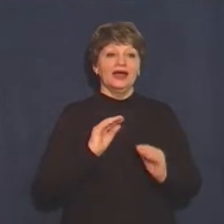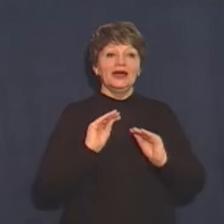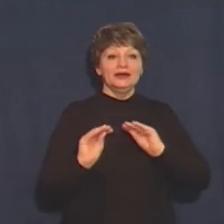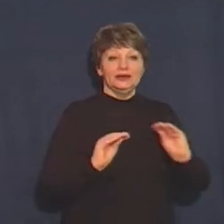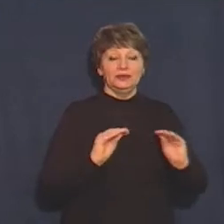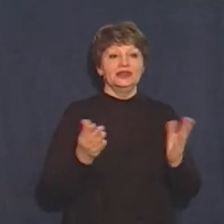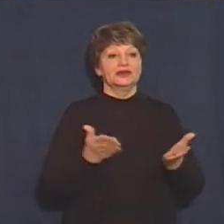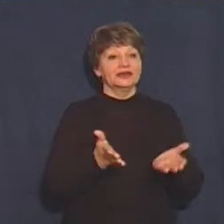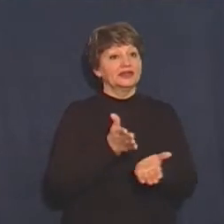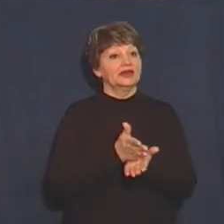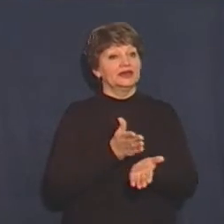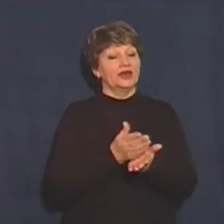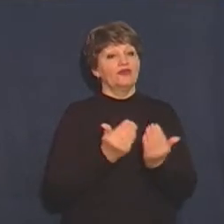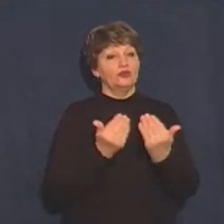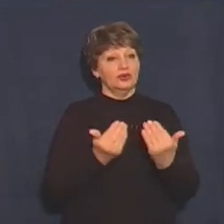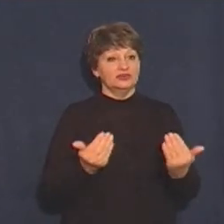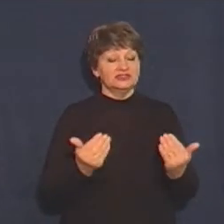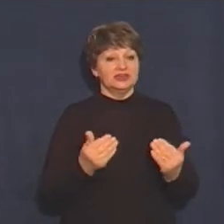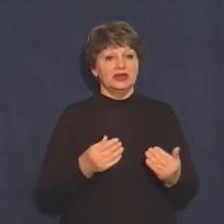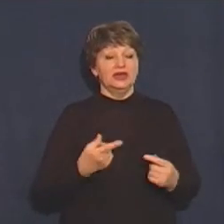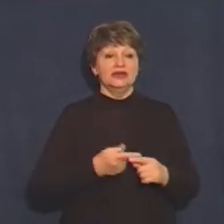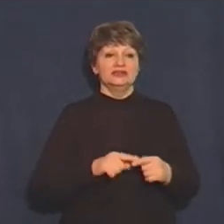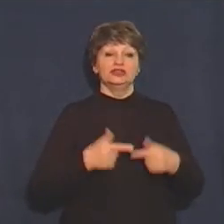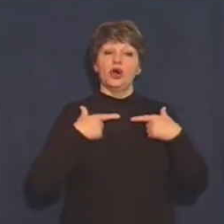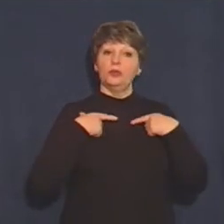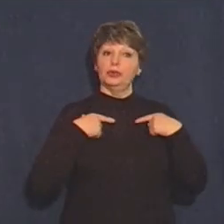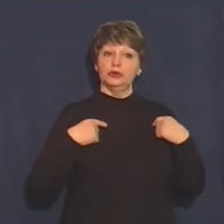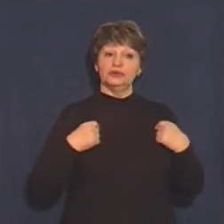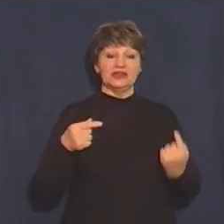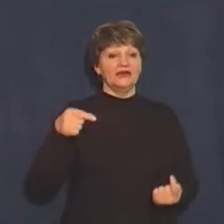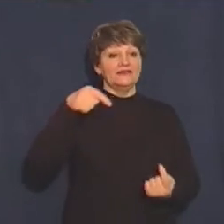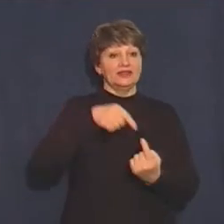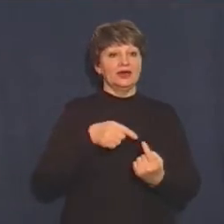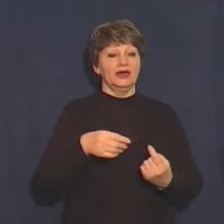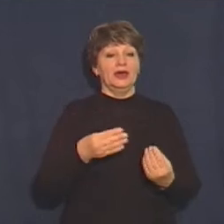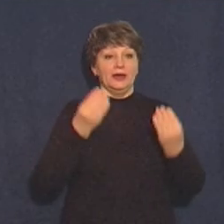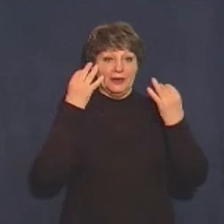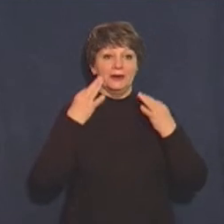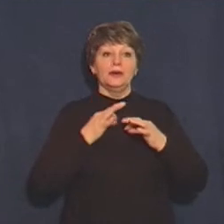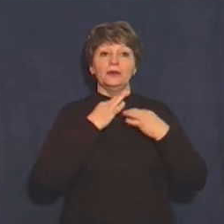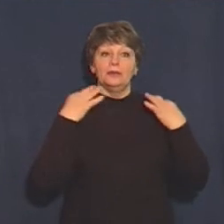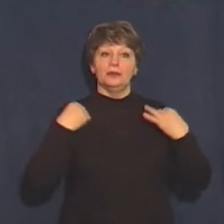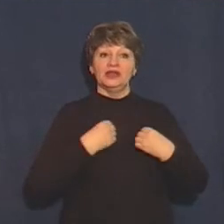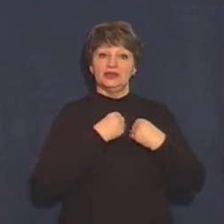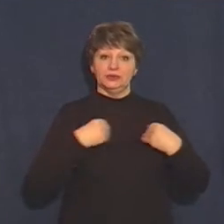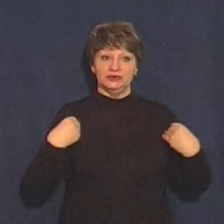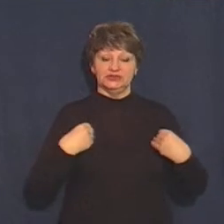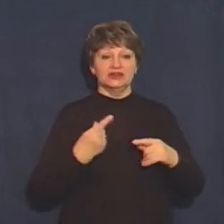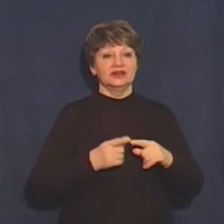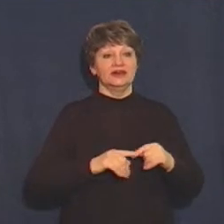колекції музейні. Це блуза і, відповідно, ось такий платочок. Нижня частина – це